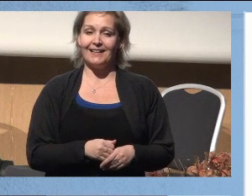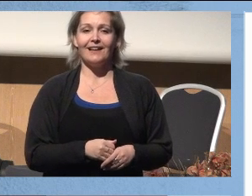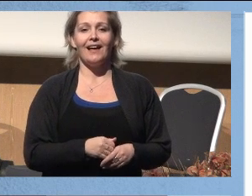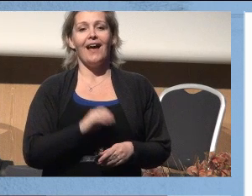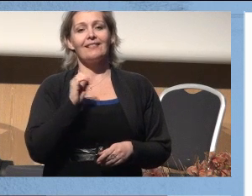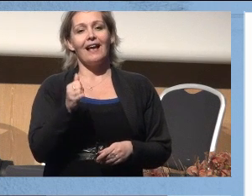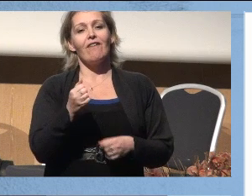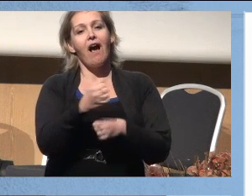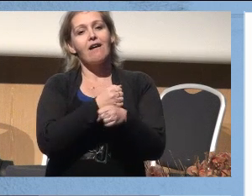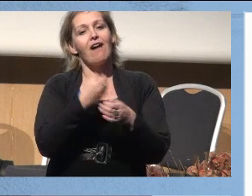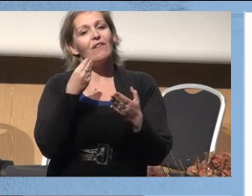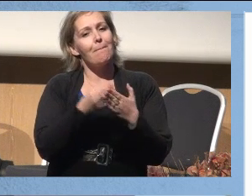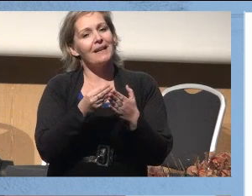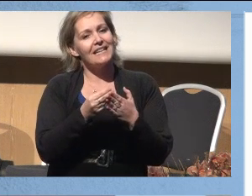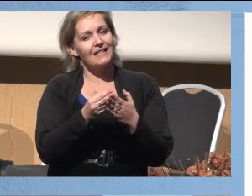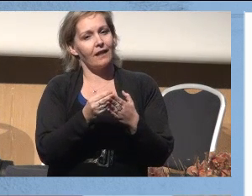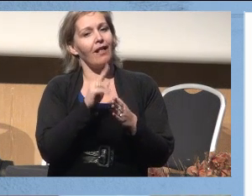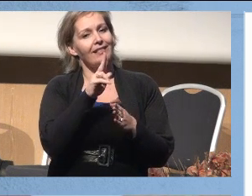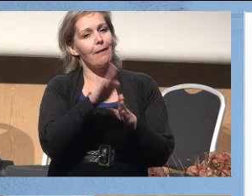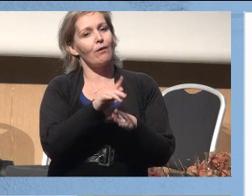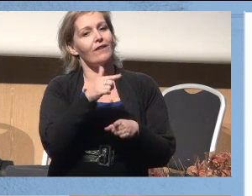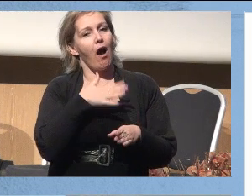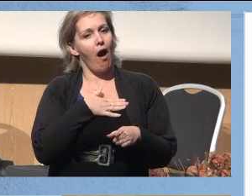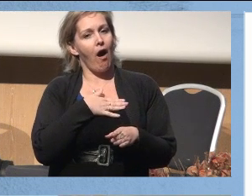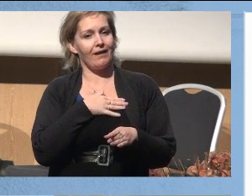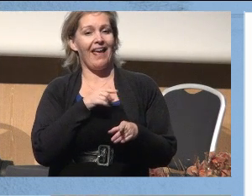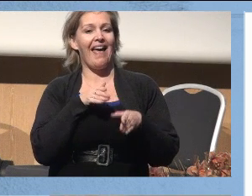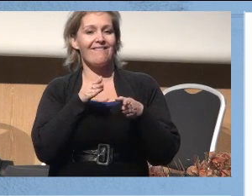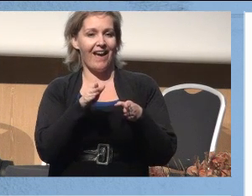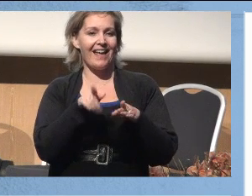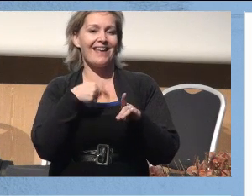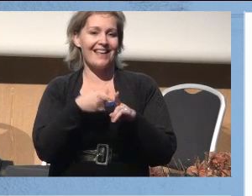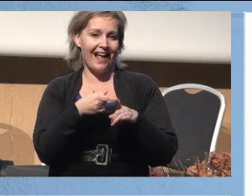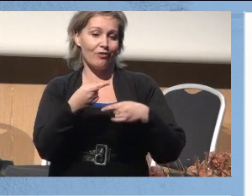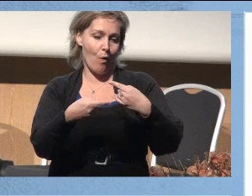Derfor er også kaffepriser et tegn på at vi har en bitteliten vei igjennom å gå.